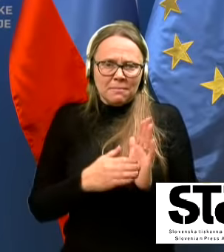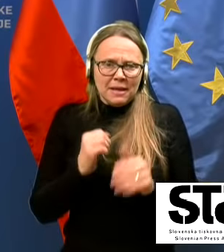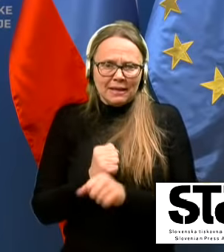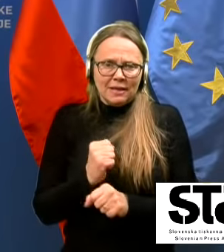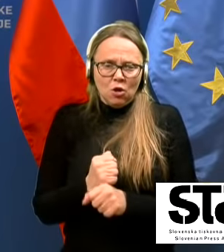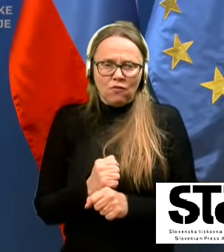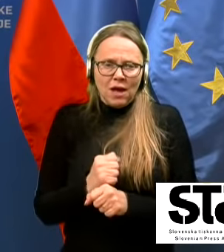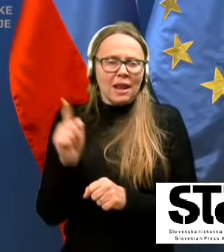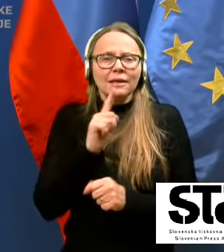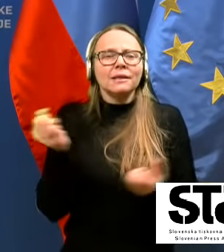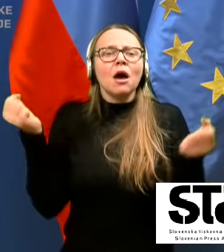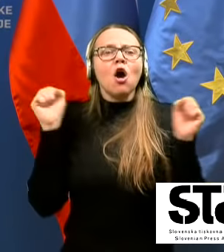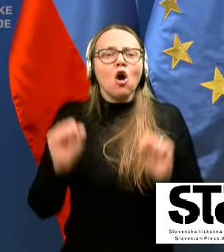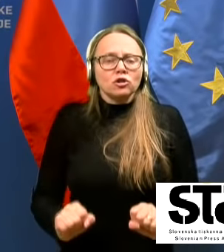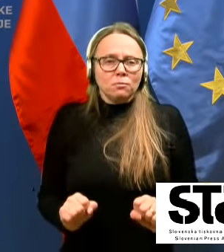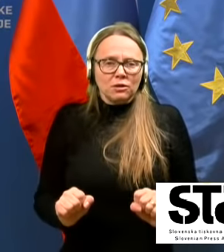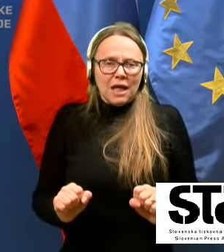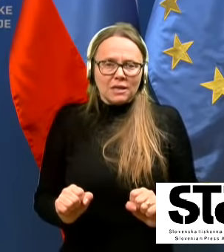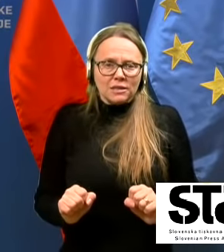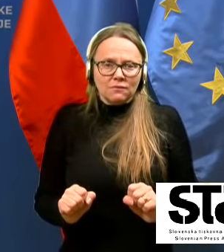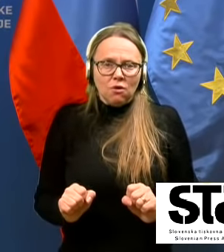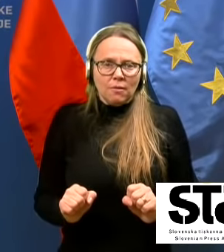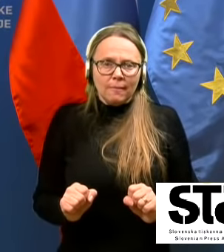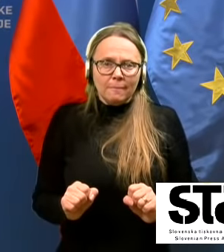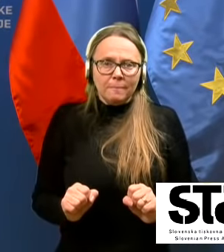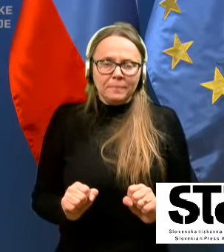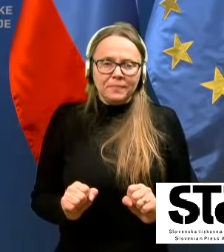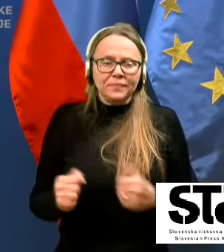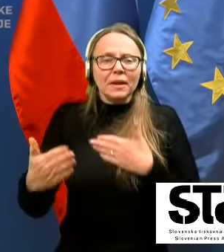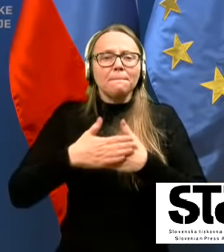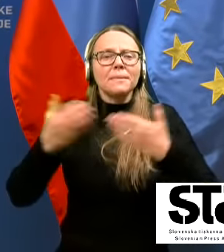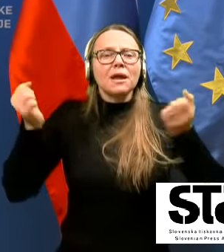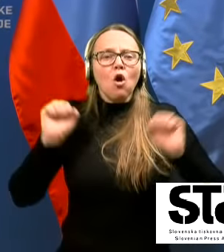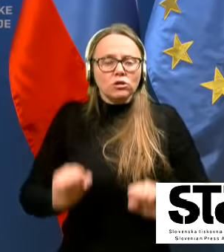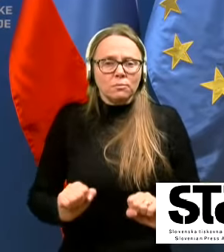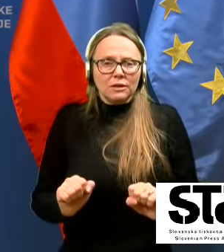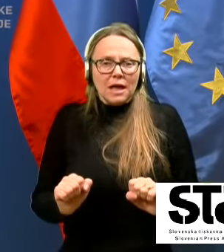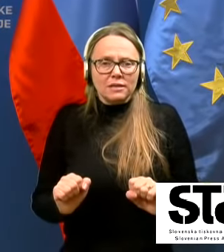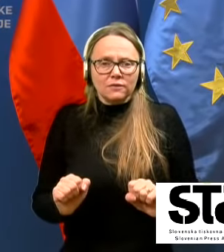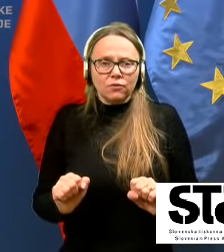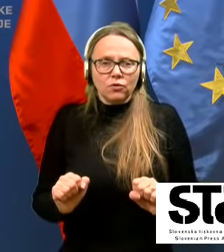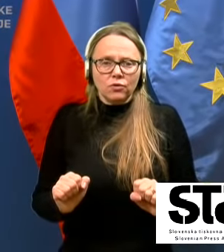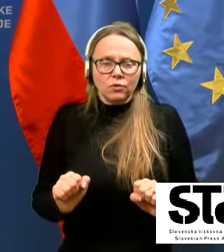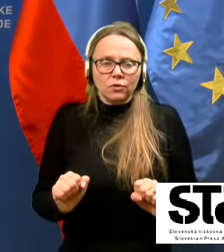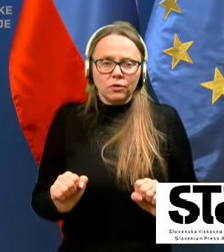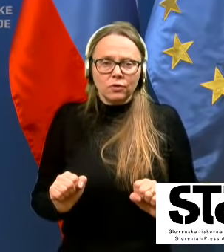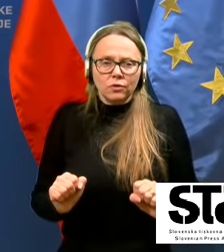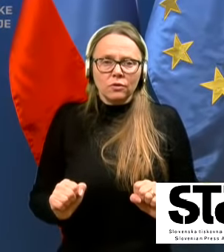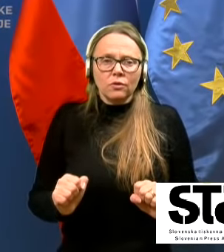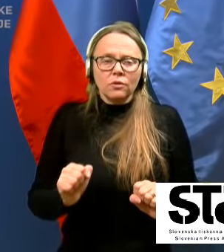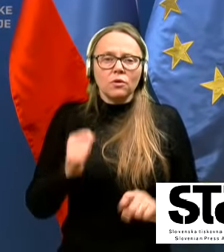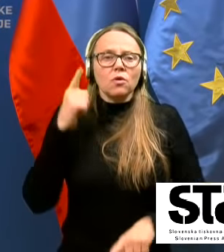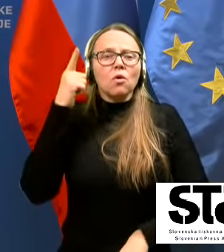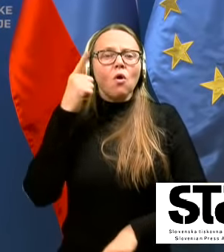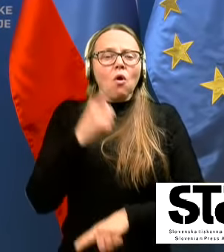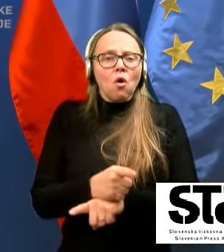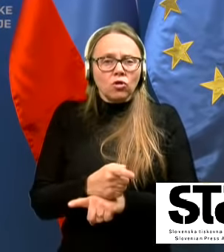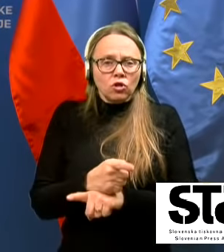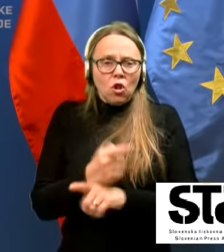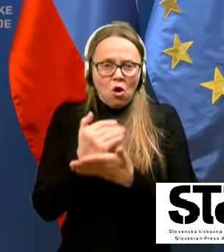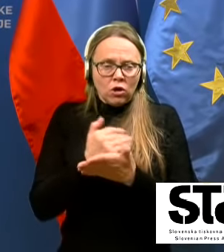In gospodarstvo, sveda, pri gospodarstvu bodo, odlok sicer še ni